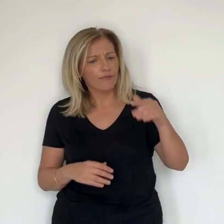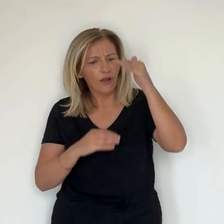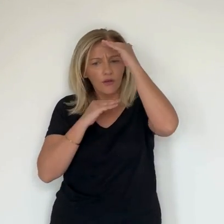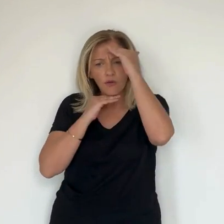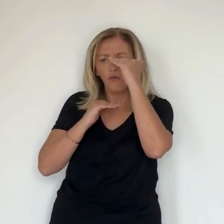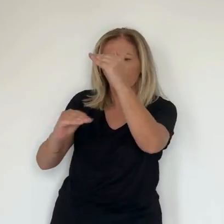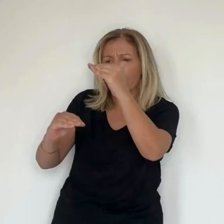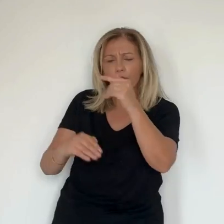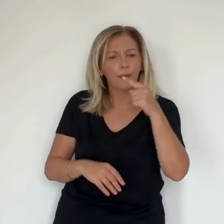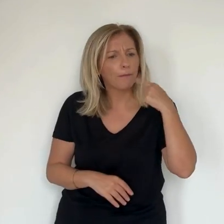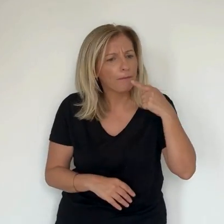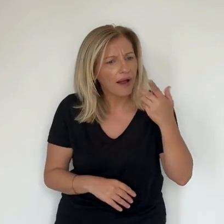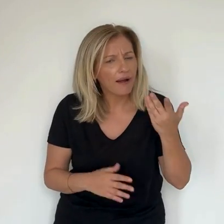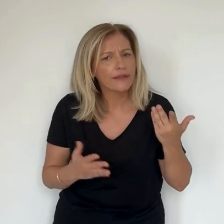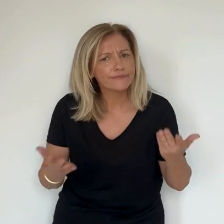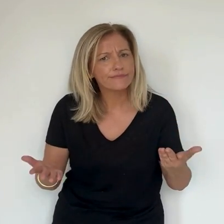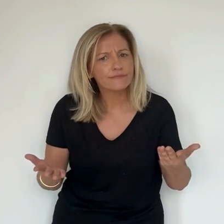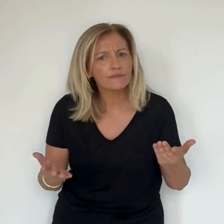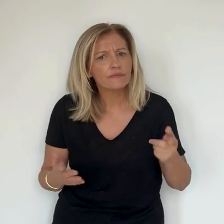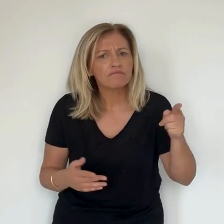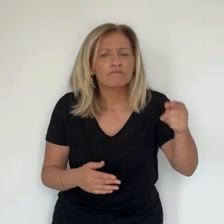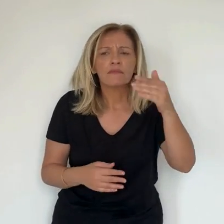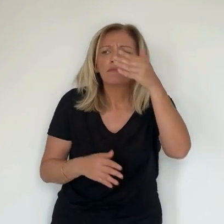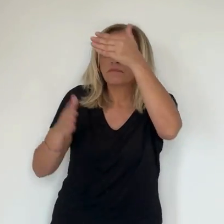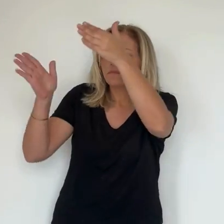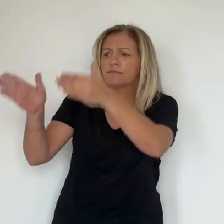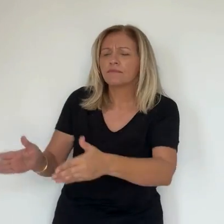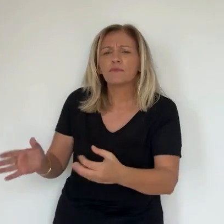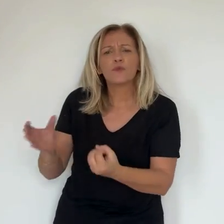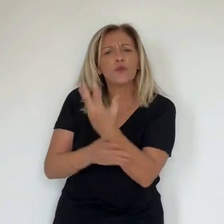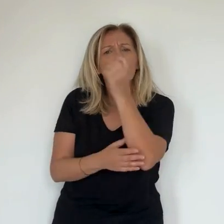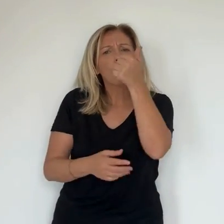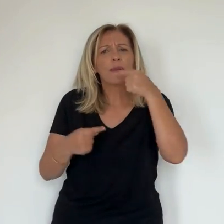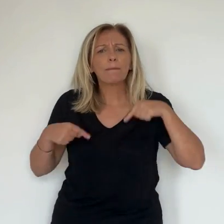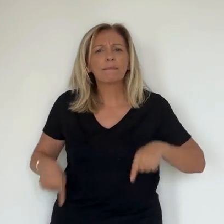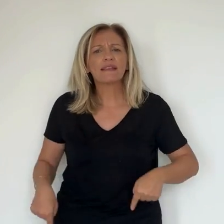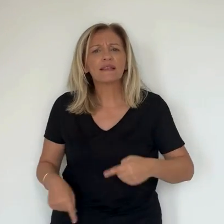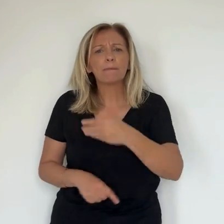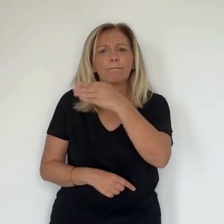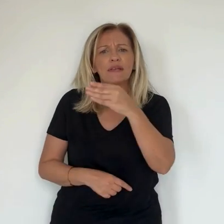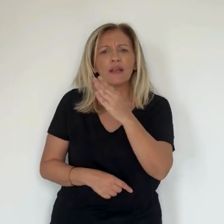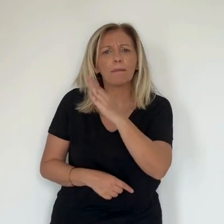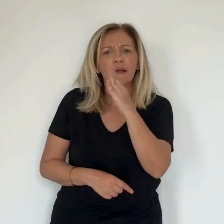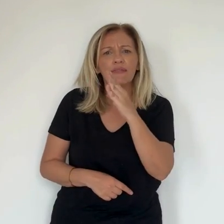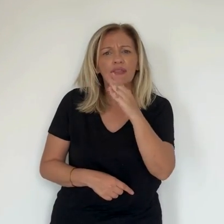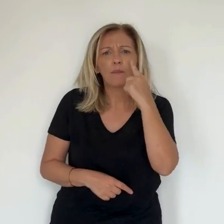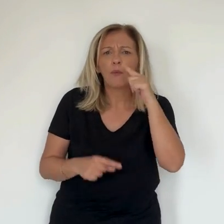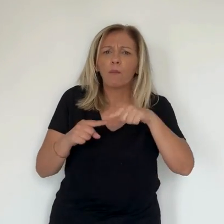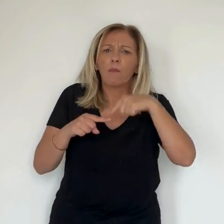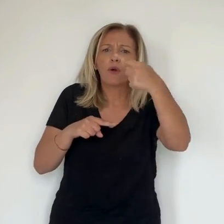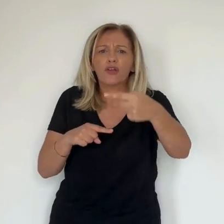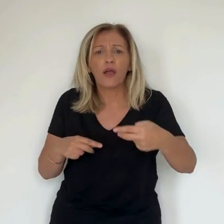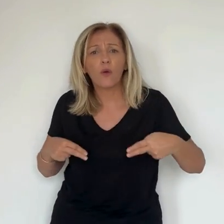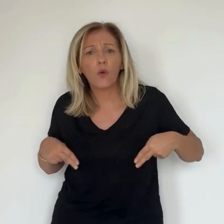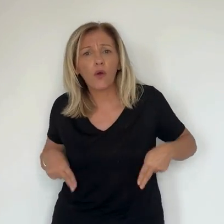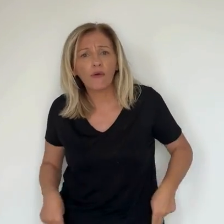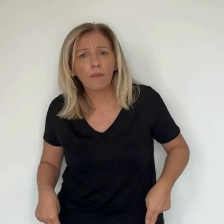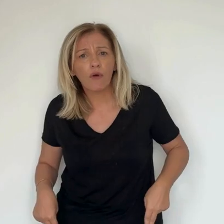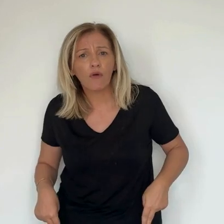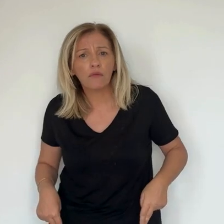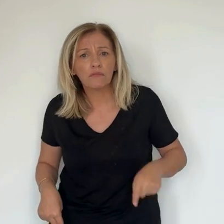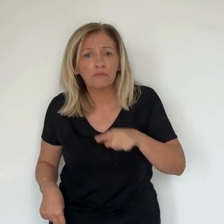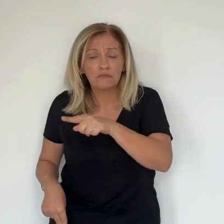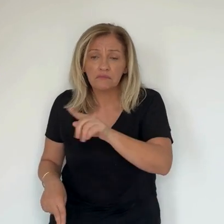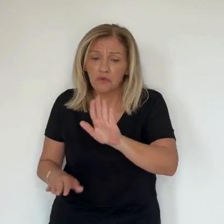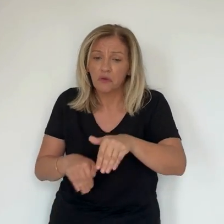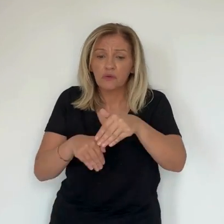confiance. Est-ce que vous avez confiance en Michel Barnier, au prochain gouvernement qu'il va mettre en place pour continuer ces